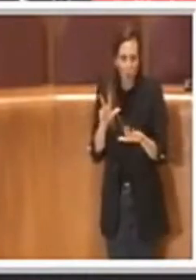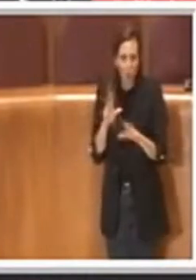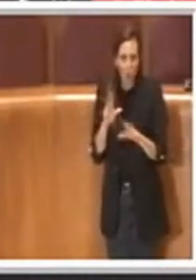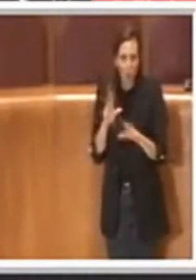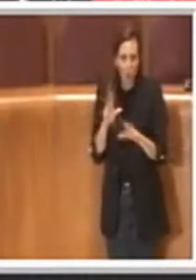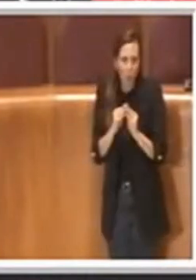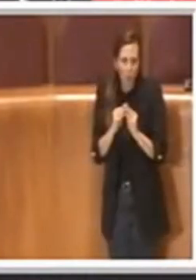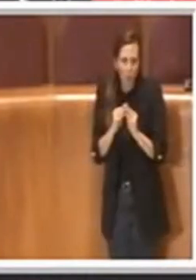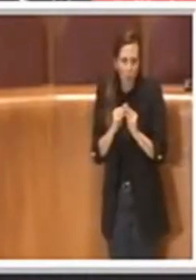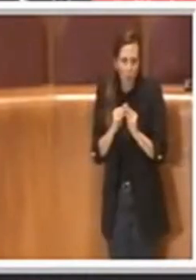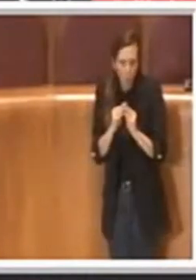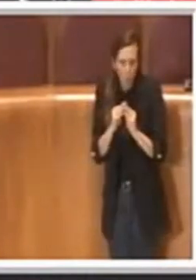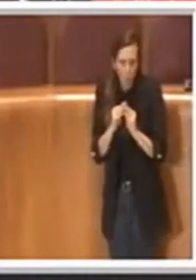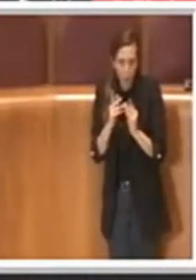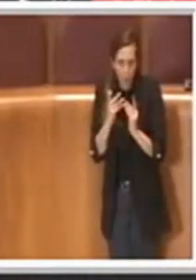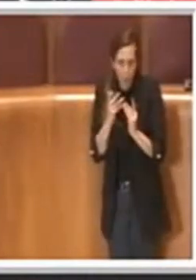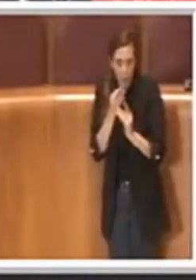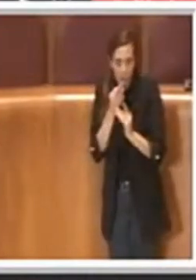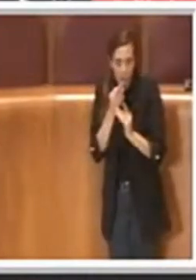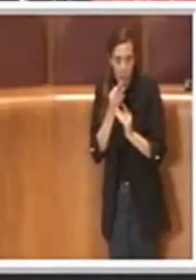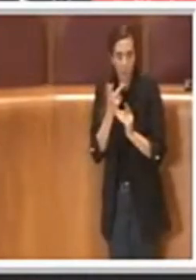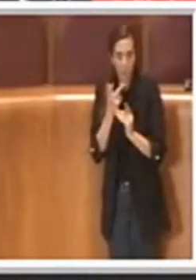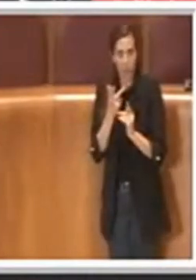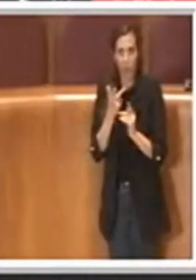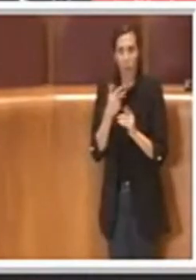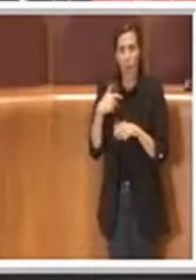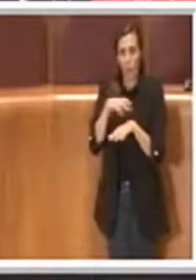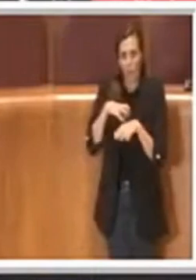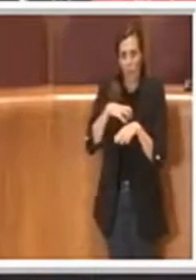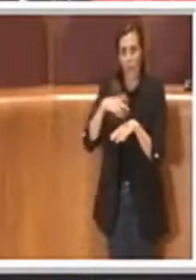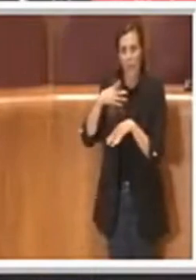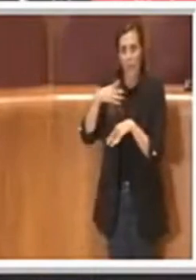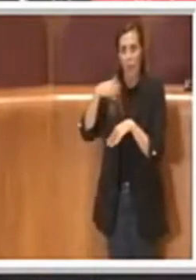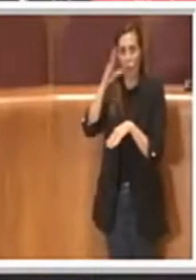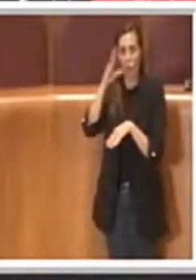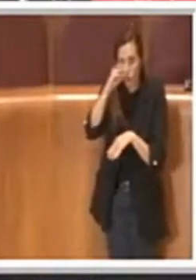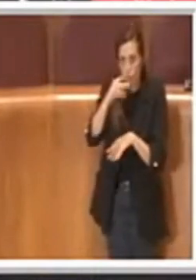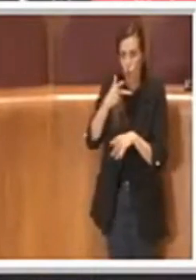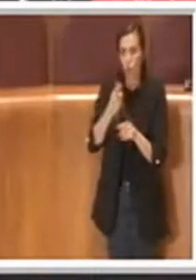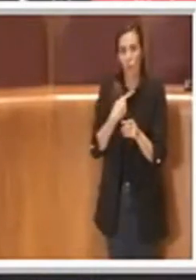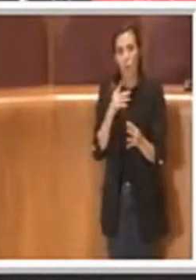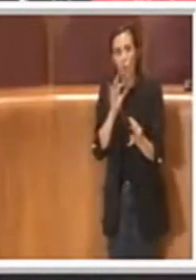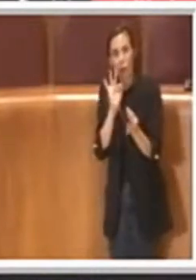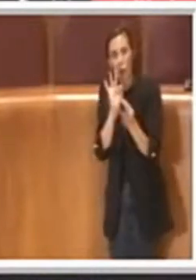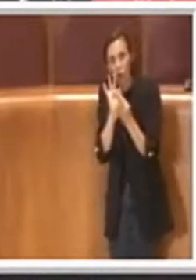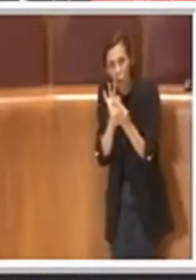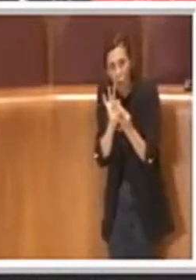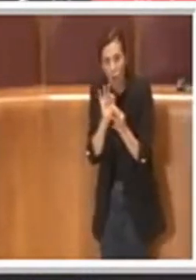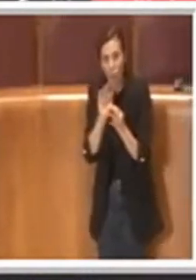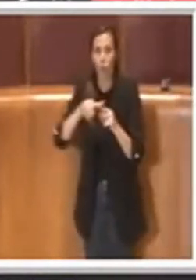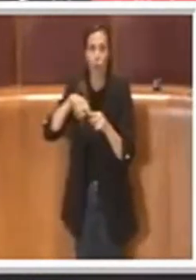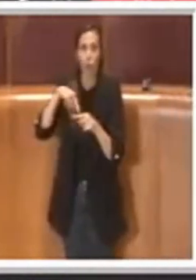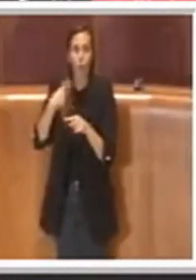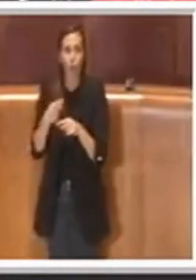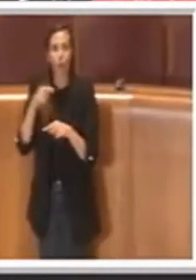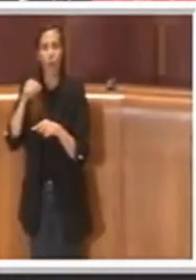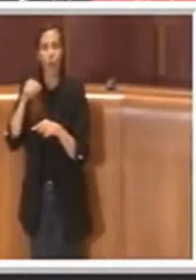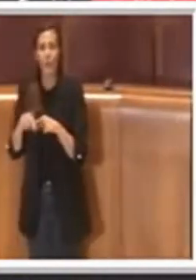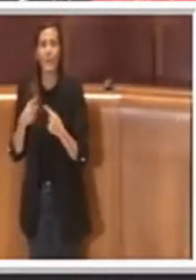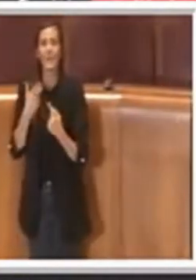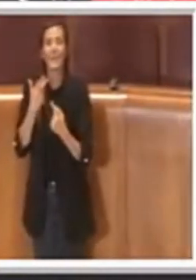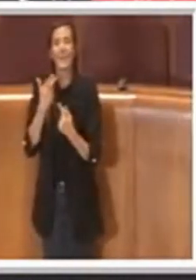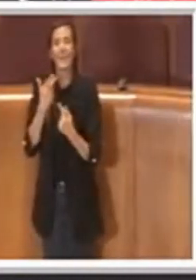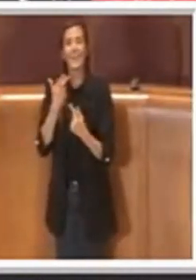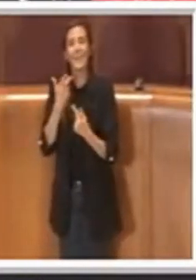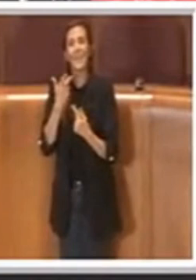come un'operazione così imponente, cioè coordinarsi col Ministero dell'Istruzione, poi in questo momento di grande sofferenza della